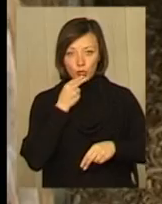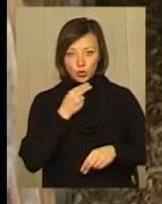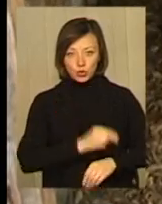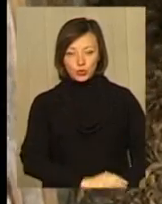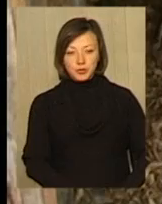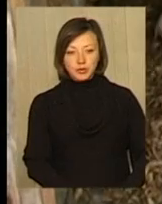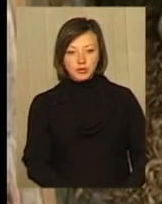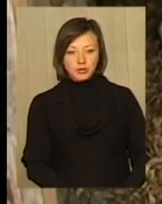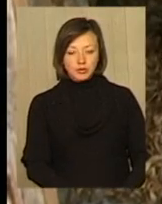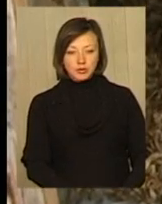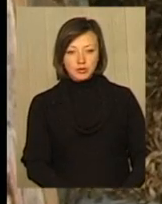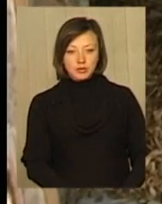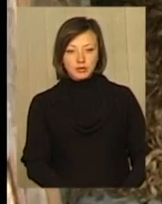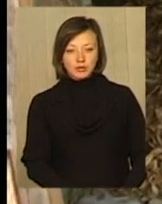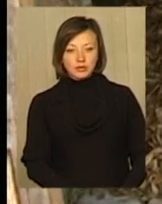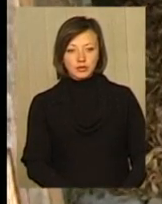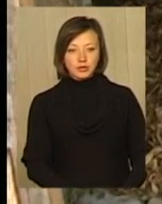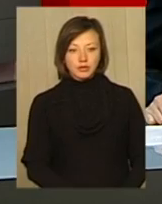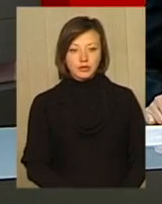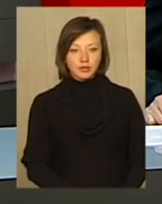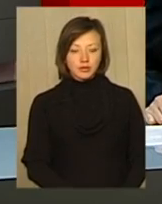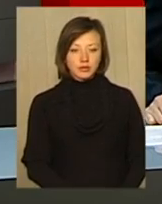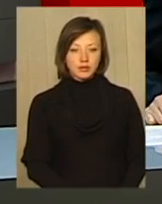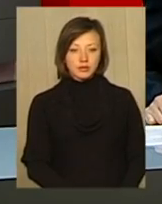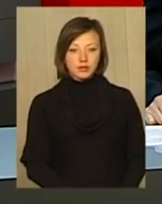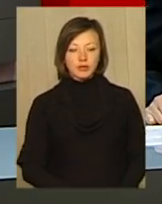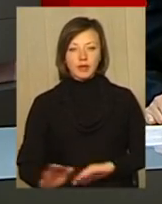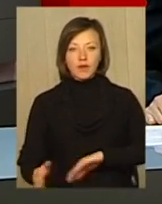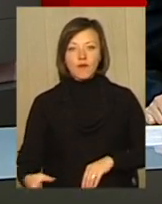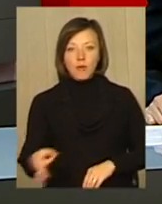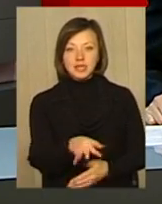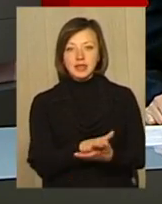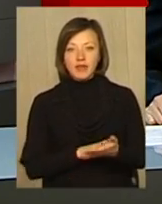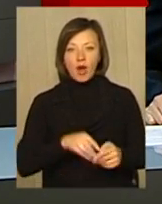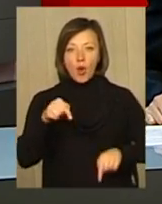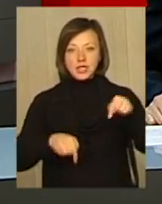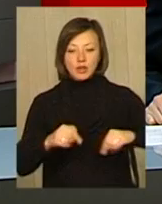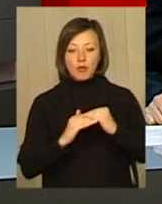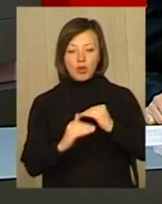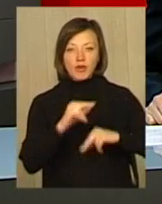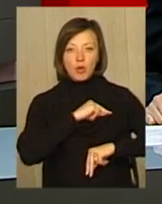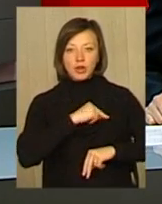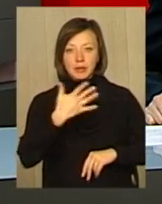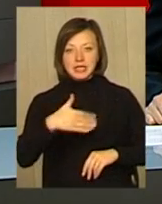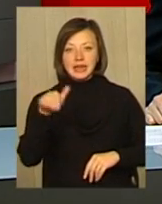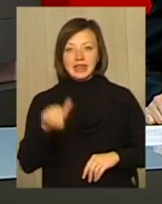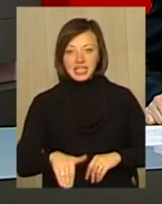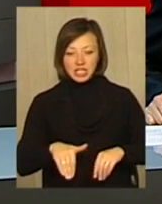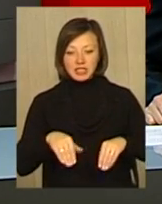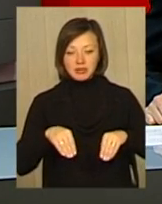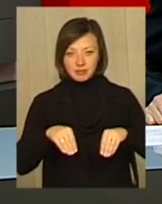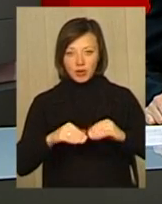Юрій Куричка, В'ячеслав Добровольський, Подільська Панорама. В області тривають осінньопольові роботи. 50 тисяч гектарів